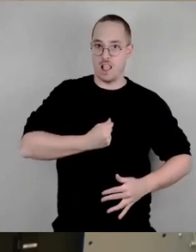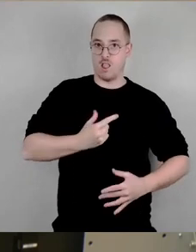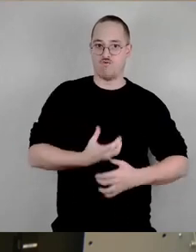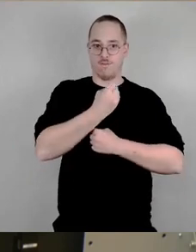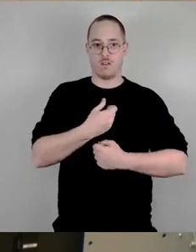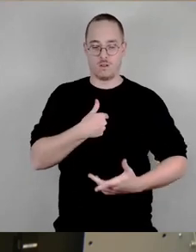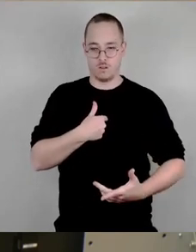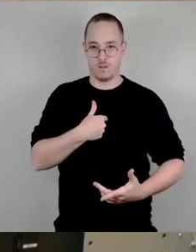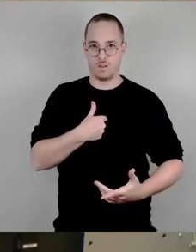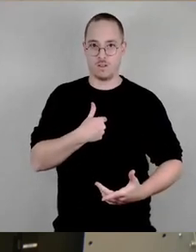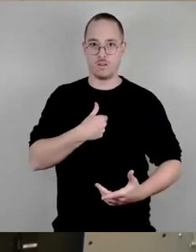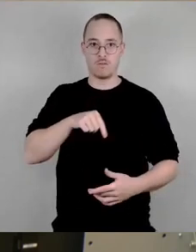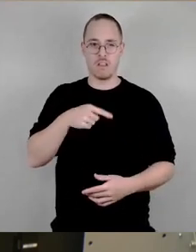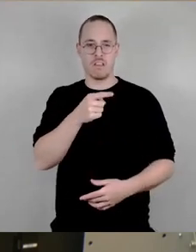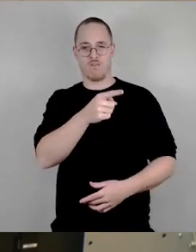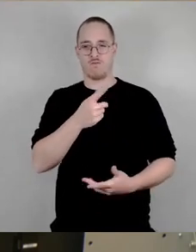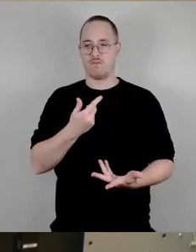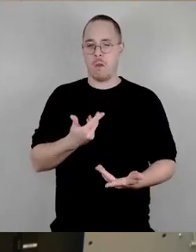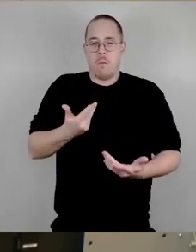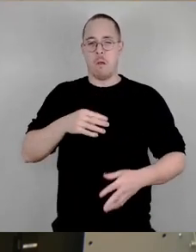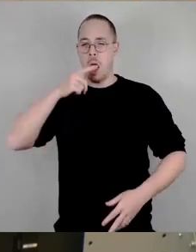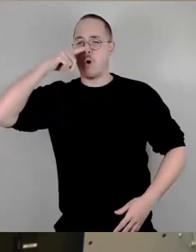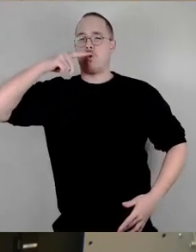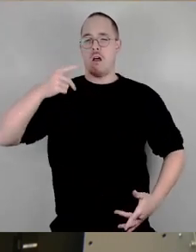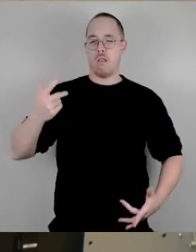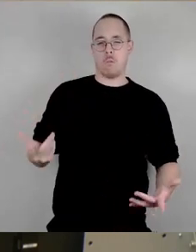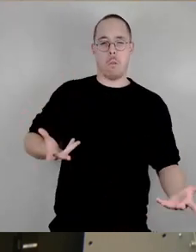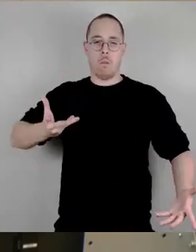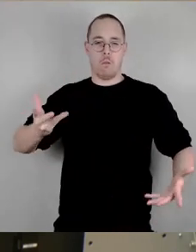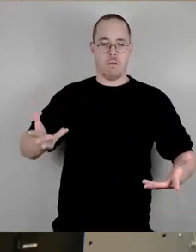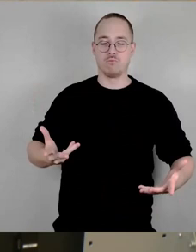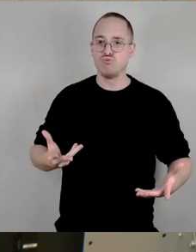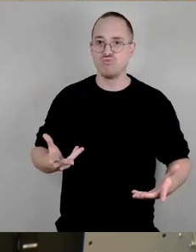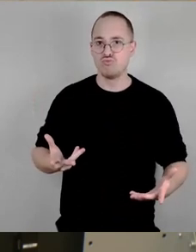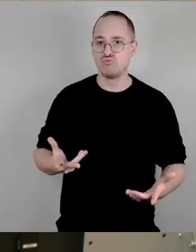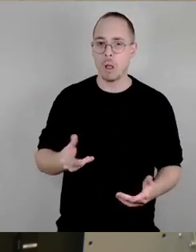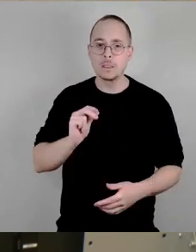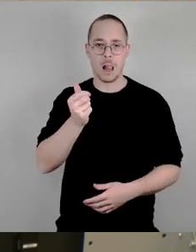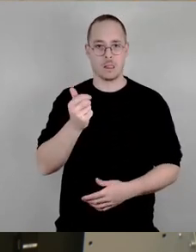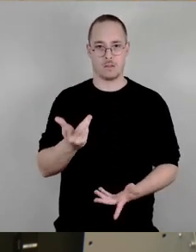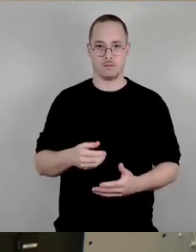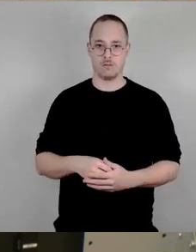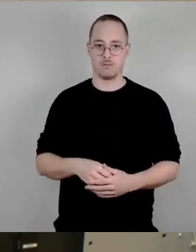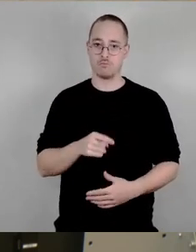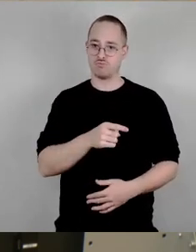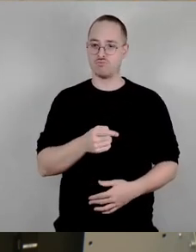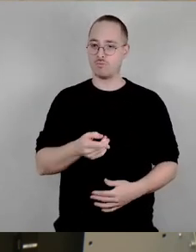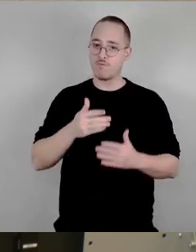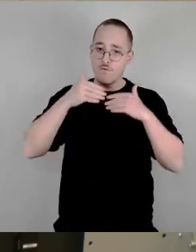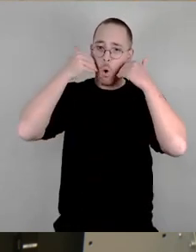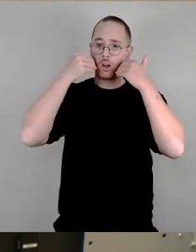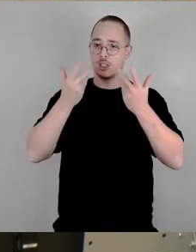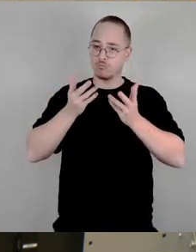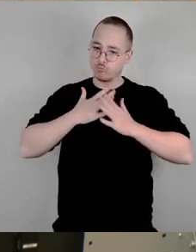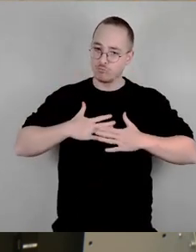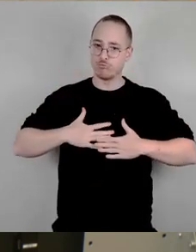selten überhebliche, arrogante Leute Mit denen man nichts zu tun hat Das sind ausgesprochen freundliche Menschen, weil sie nämlich in sich ruhen Weil sie wissen,